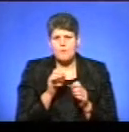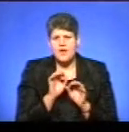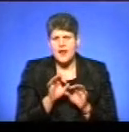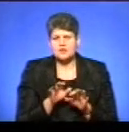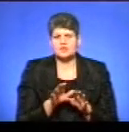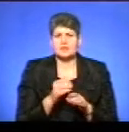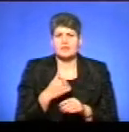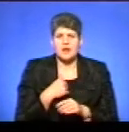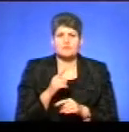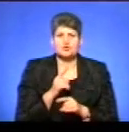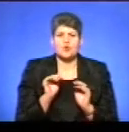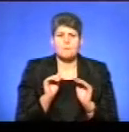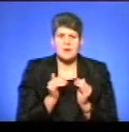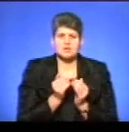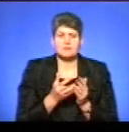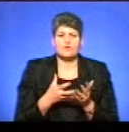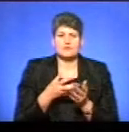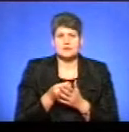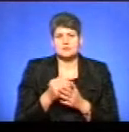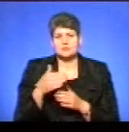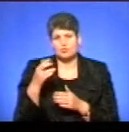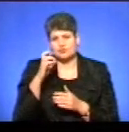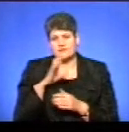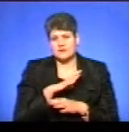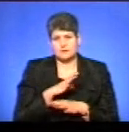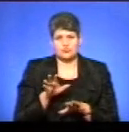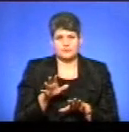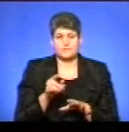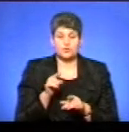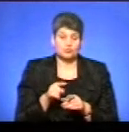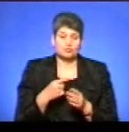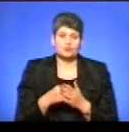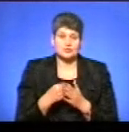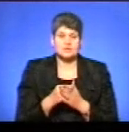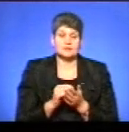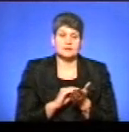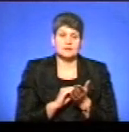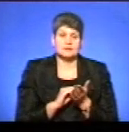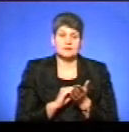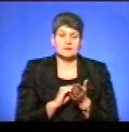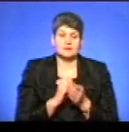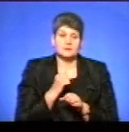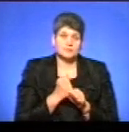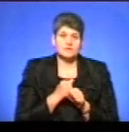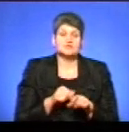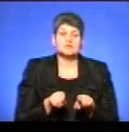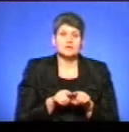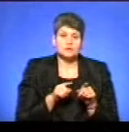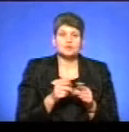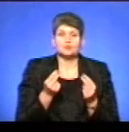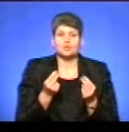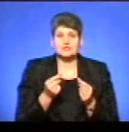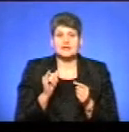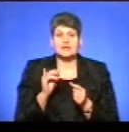нам, що обмеження по фінансуванню з боку держави не буде. Тому бюджет закладався таким чином, що кошти на